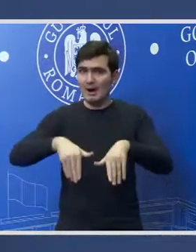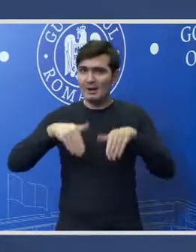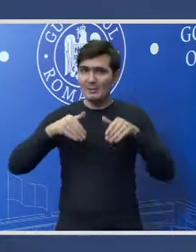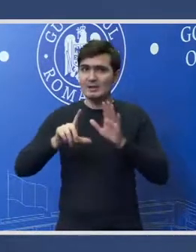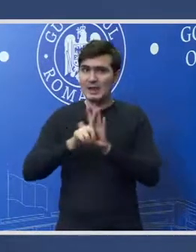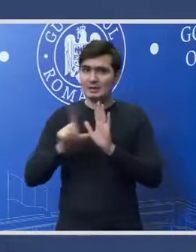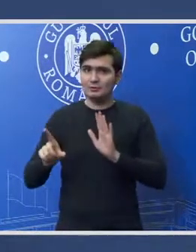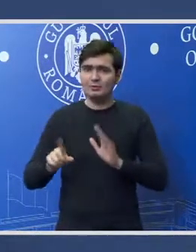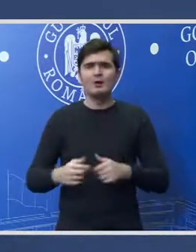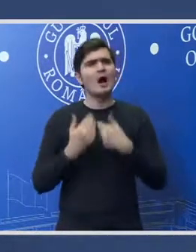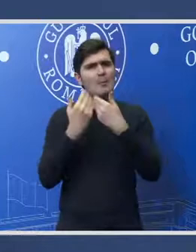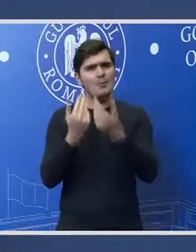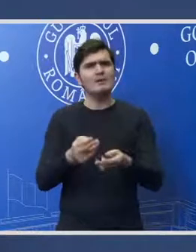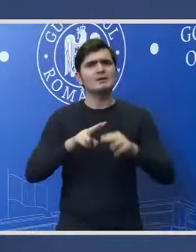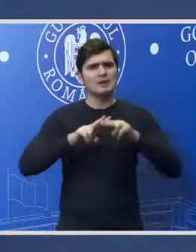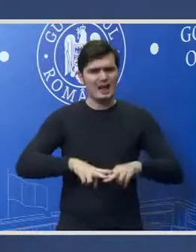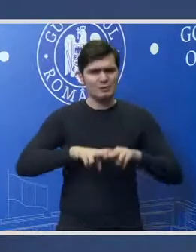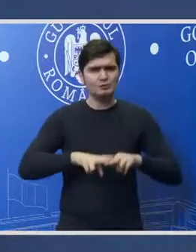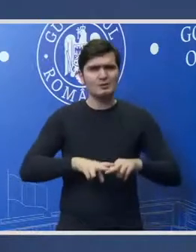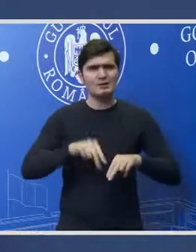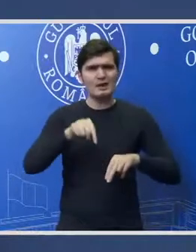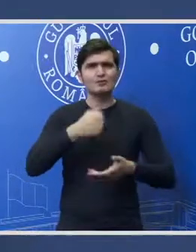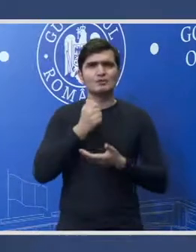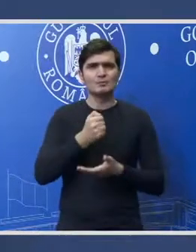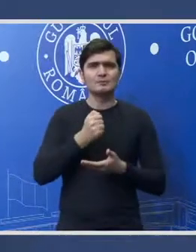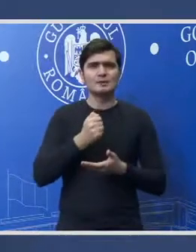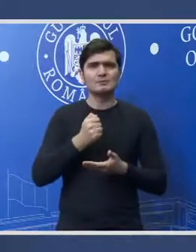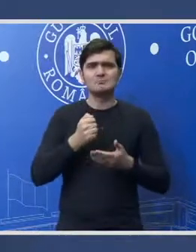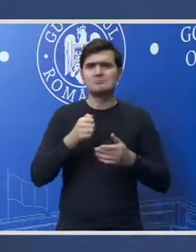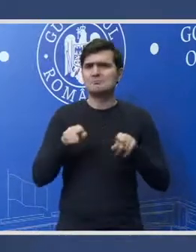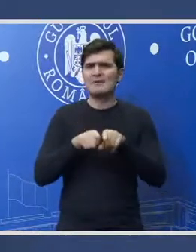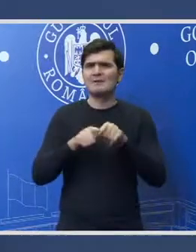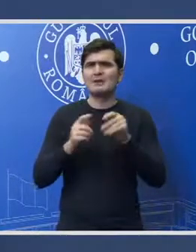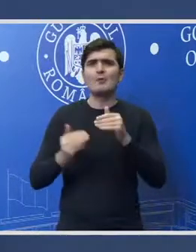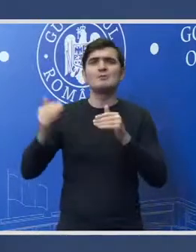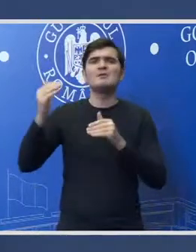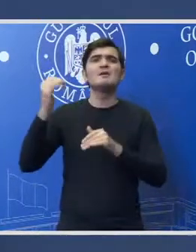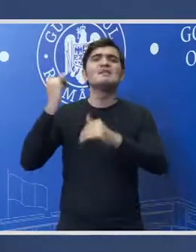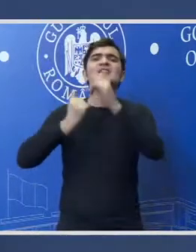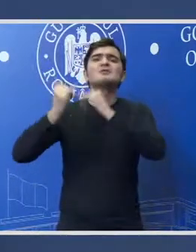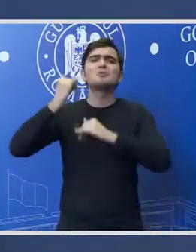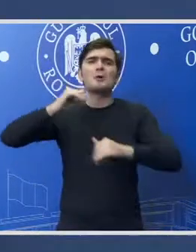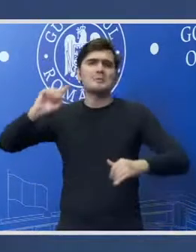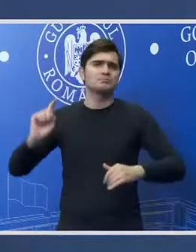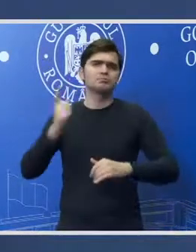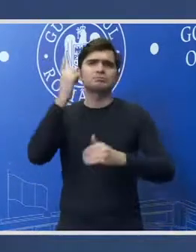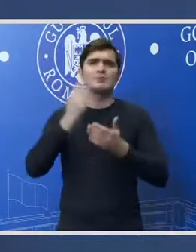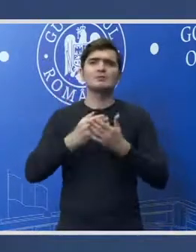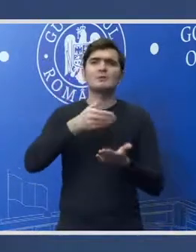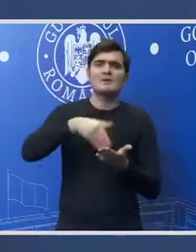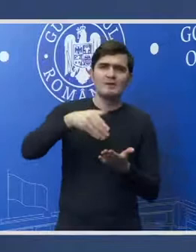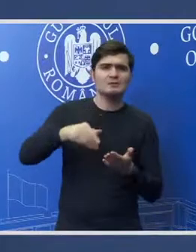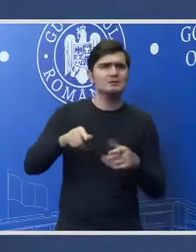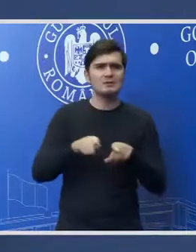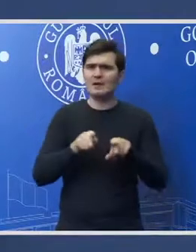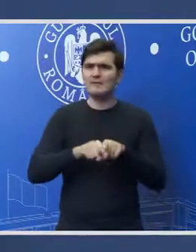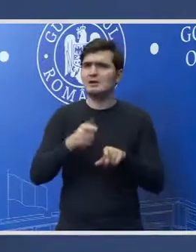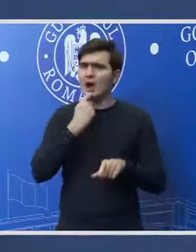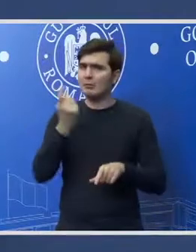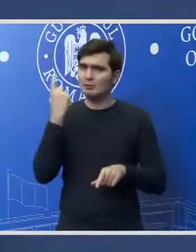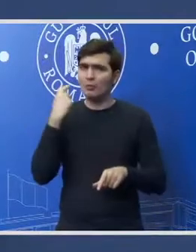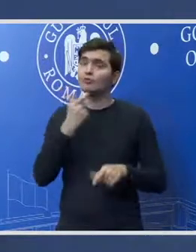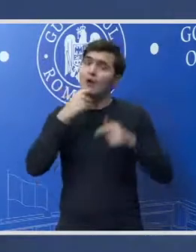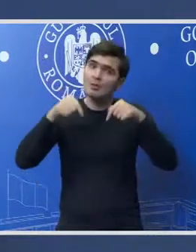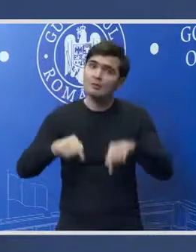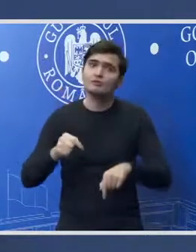Am alocat resuse în acest buget la un nivel istoric pentru investiții. Așa cum am făcut și anul trecut, și anul acesta